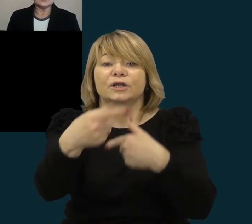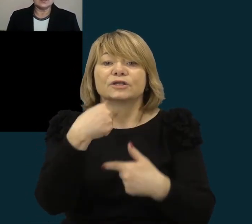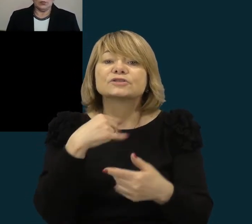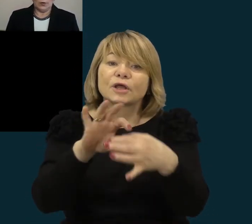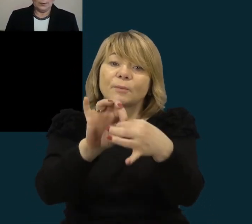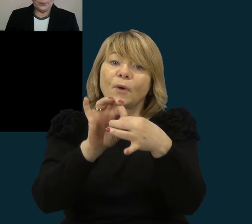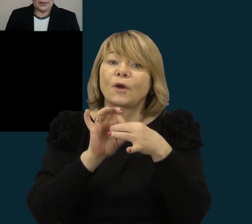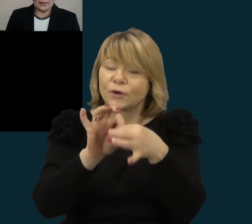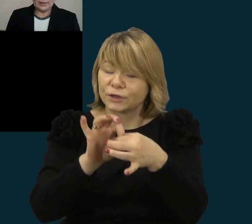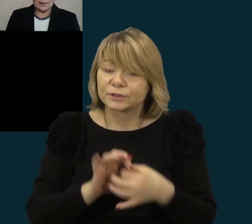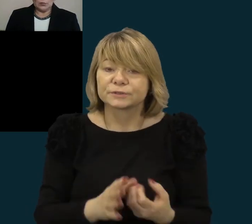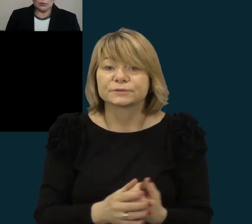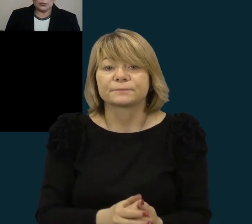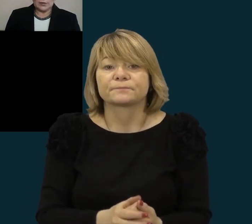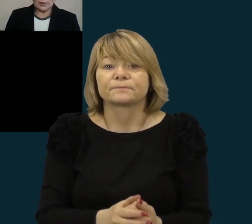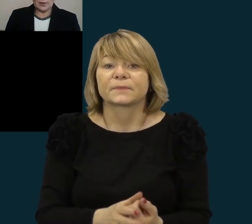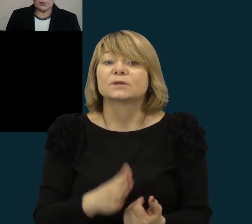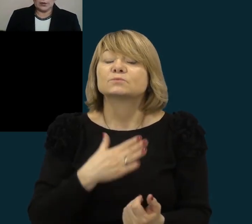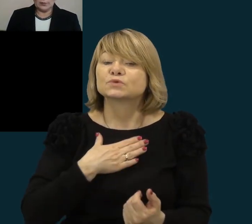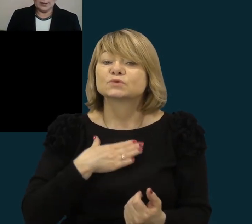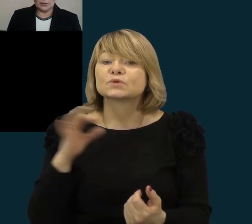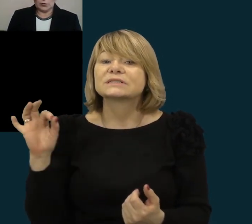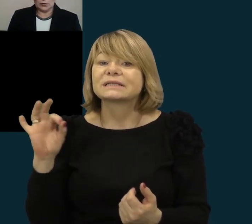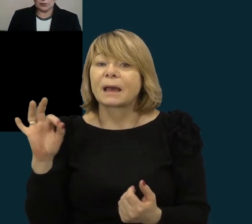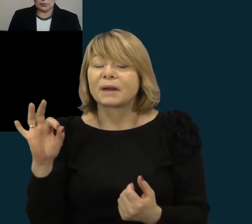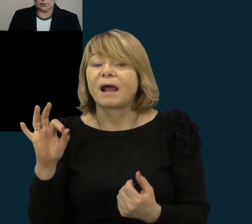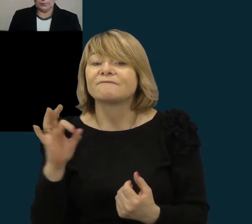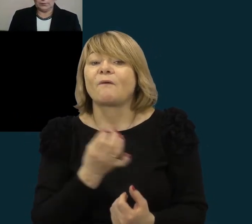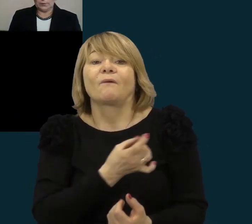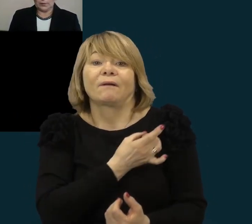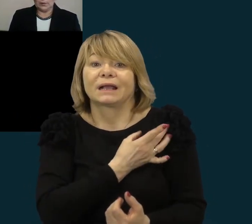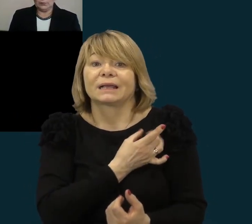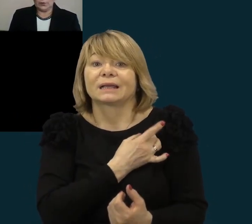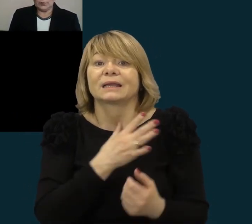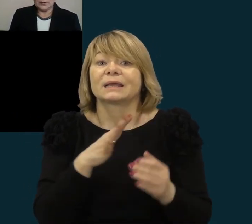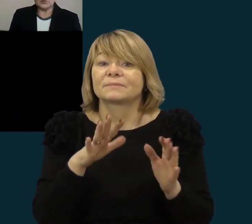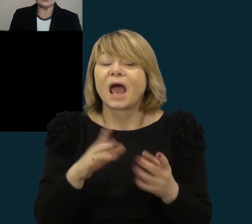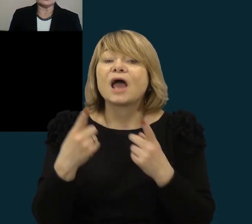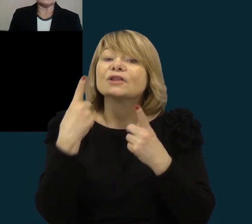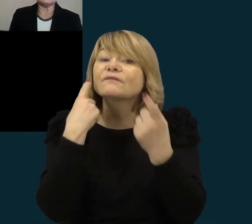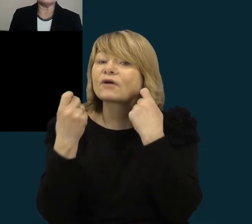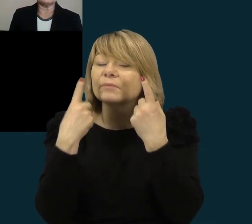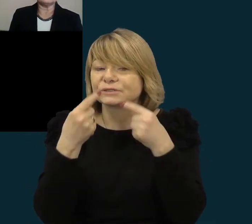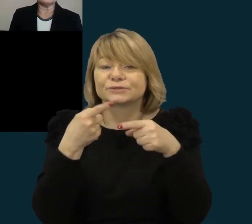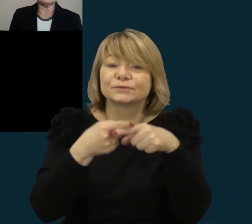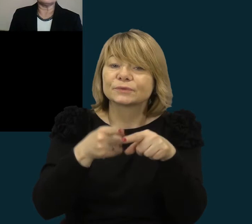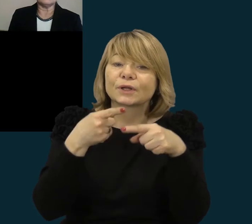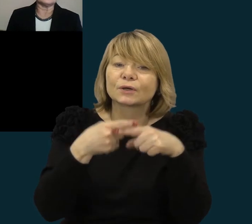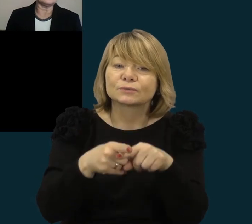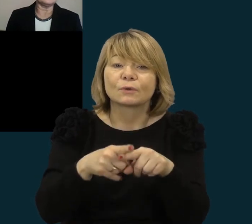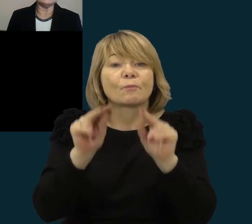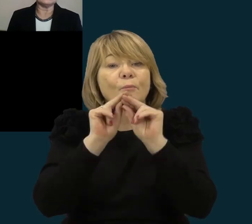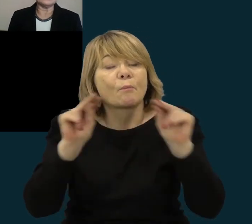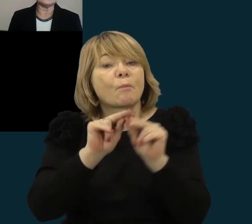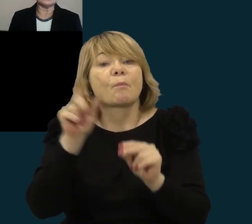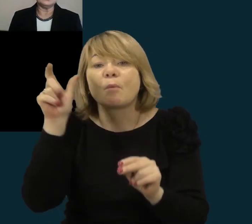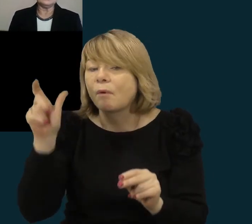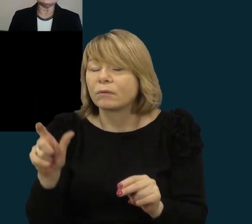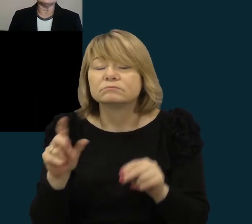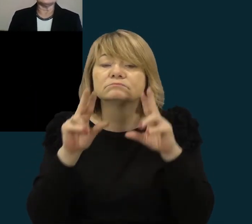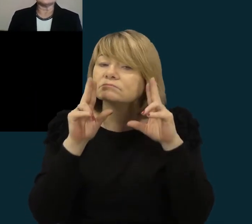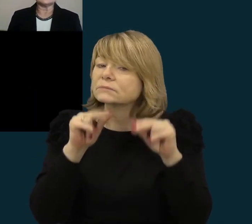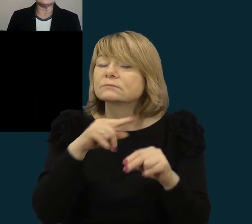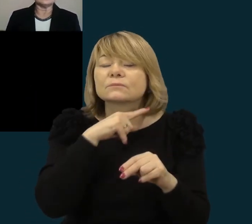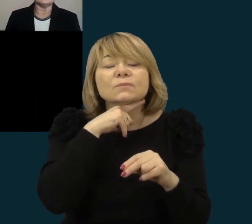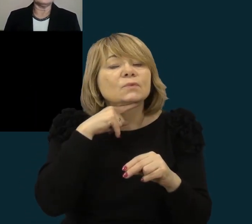teikimui. Kadangi mūsų sudabravo gimnazijos informacinių technologijų moktas, tikrai labai daug